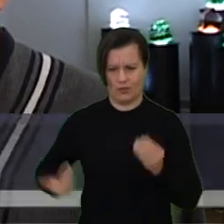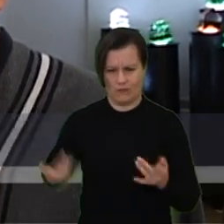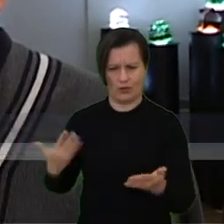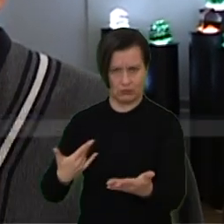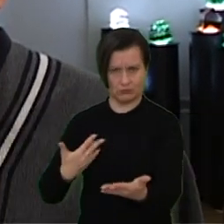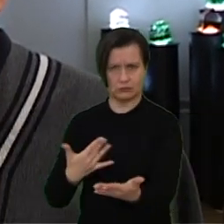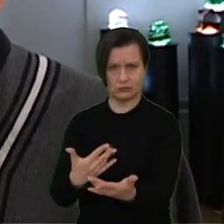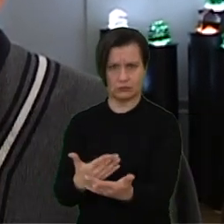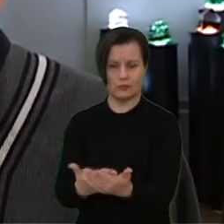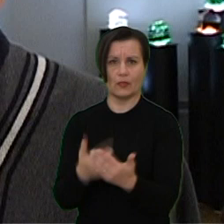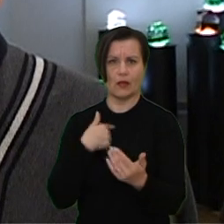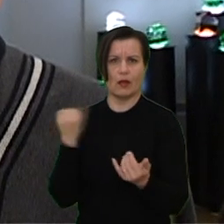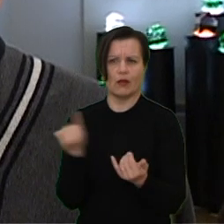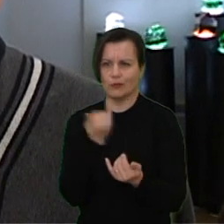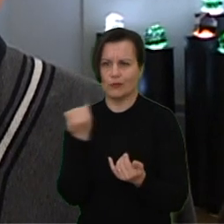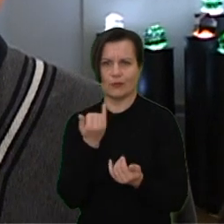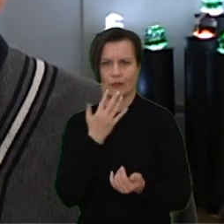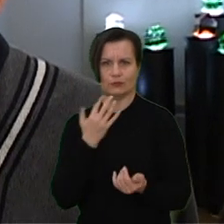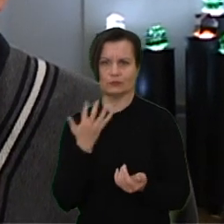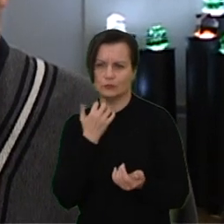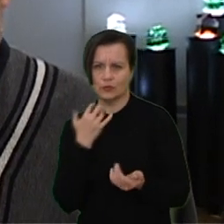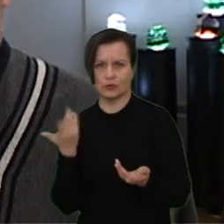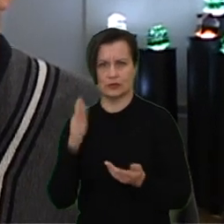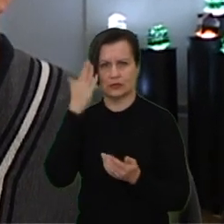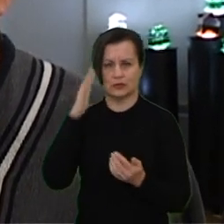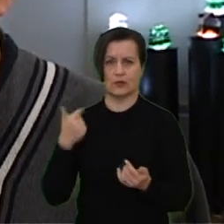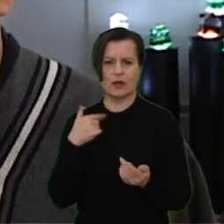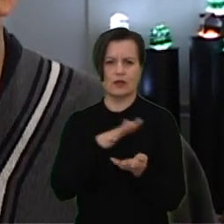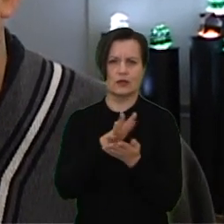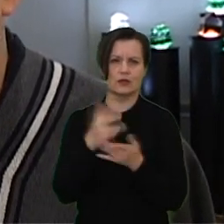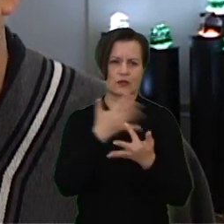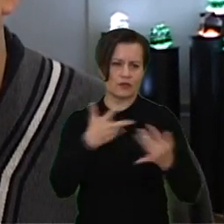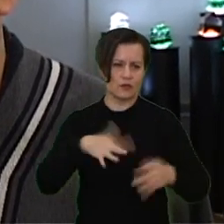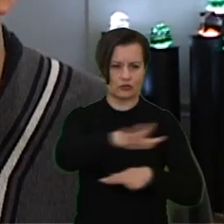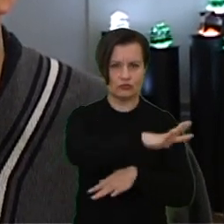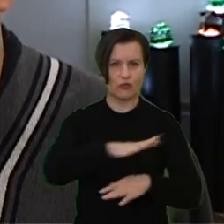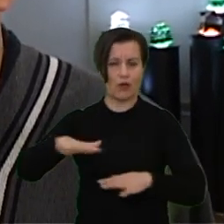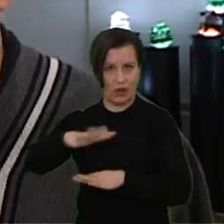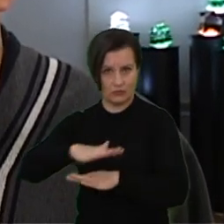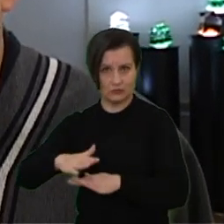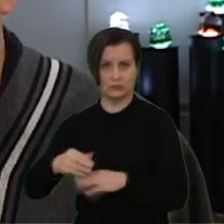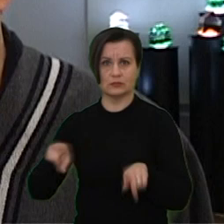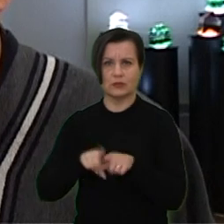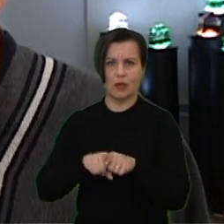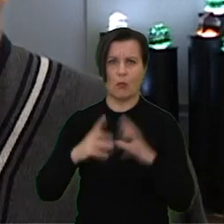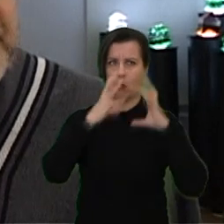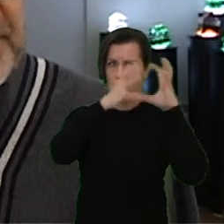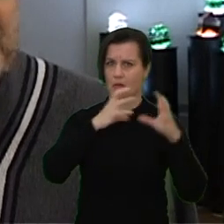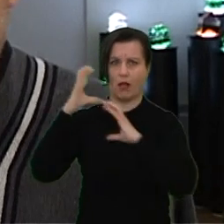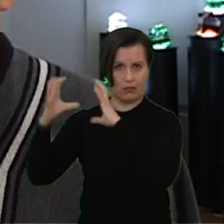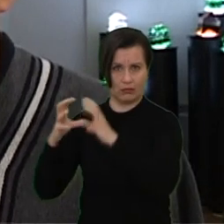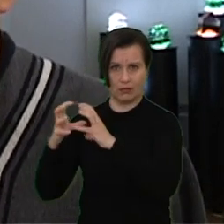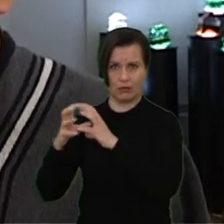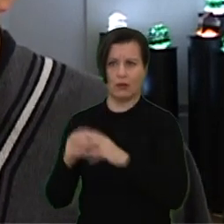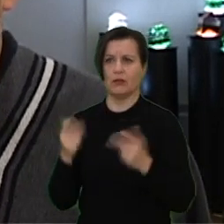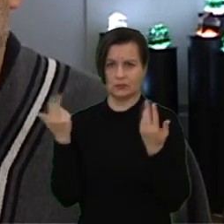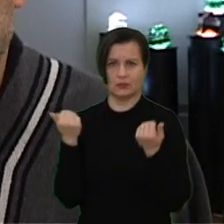stiklu ir ieškau jo įvairiose šalyse, įvairiose planetuose, kaip sakyt, apie ir vadinasi mūsų. Va čia